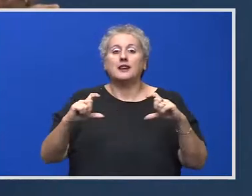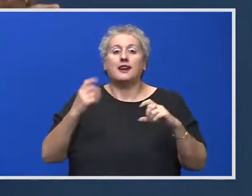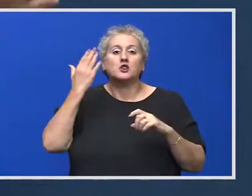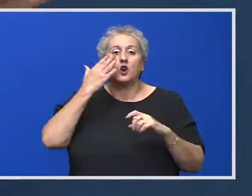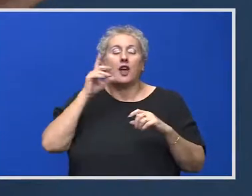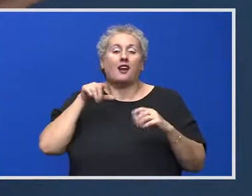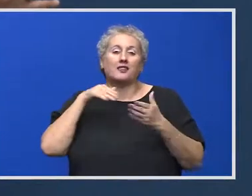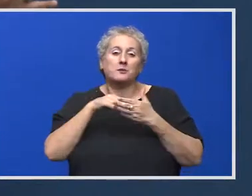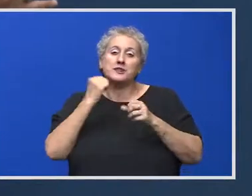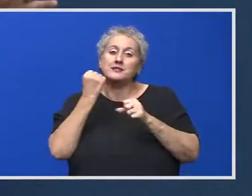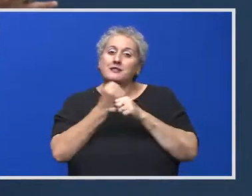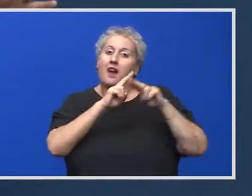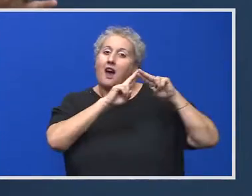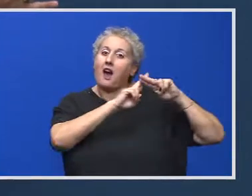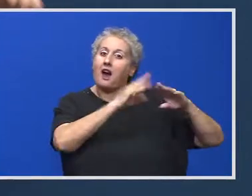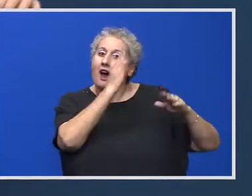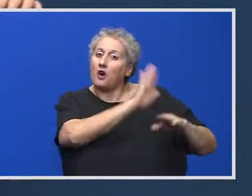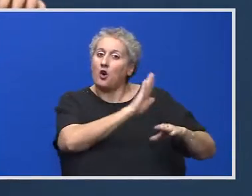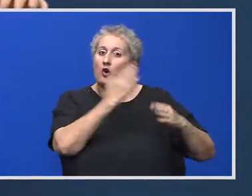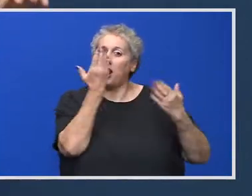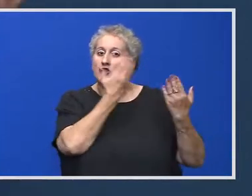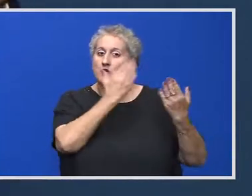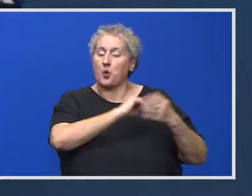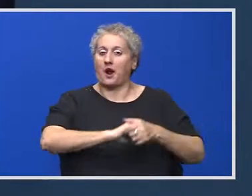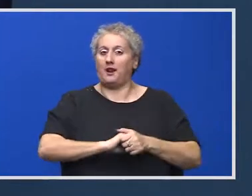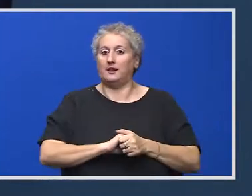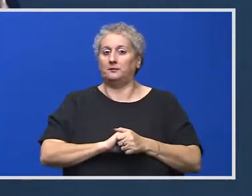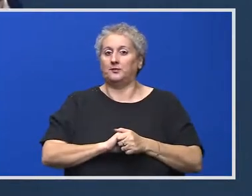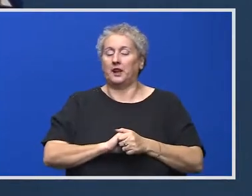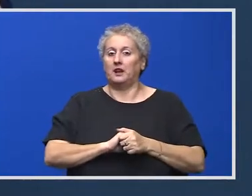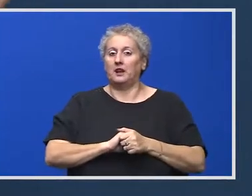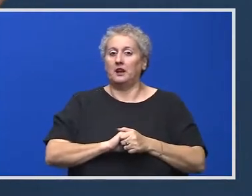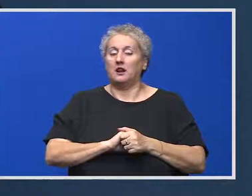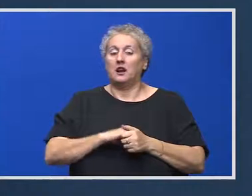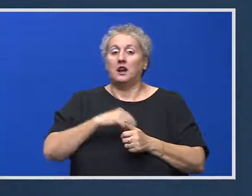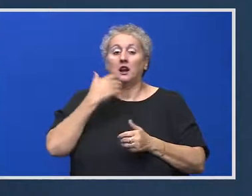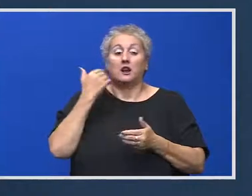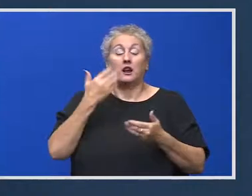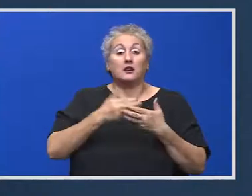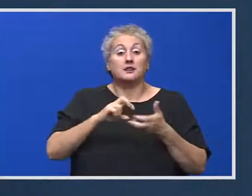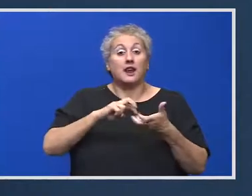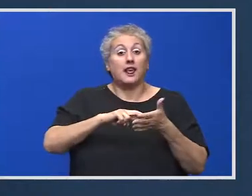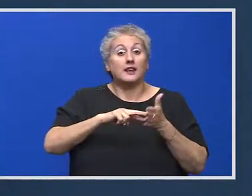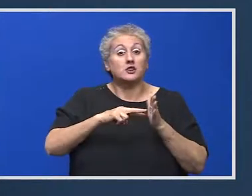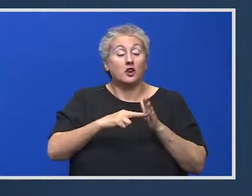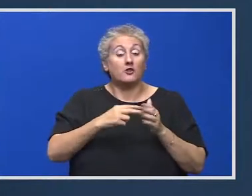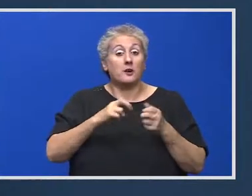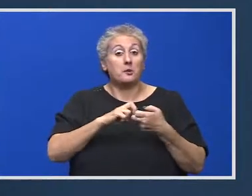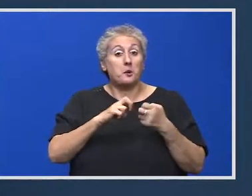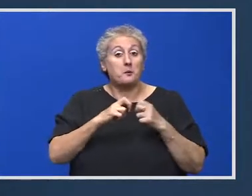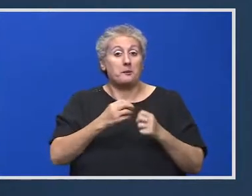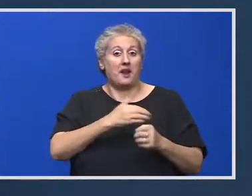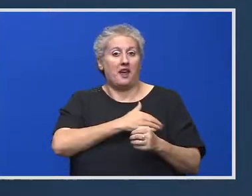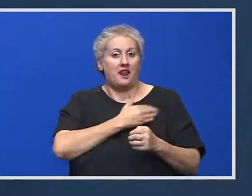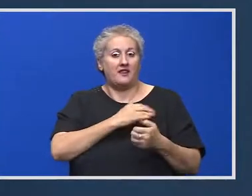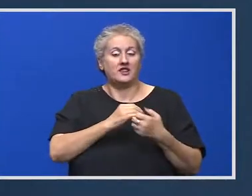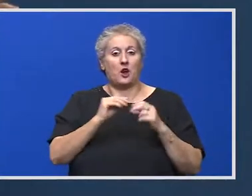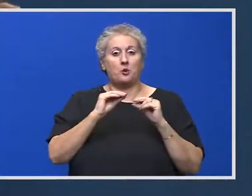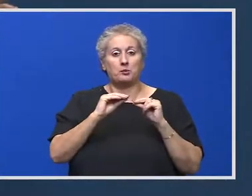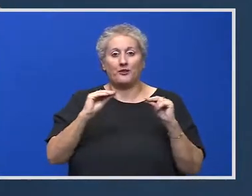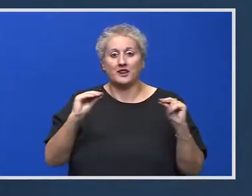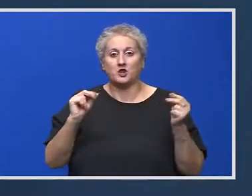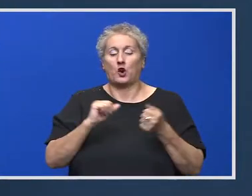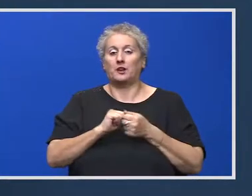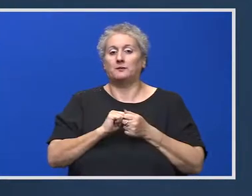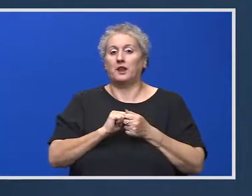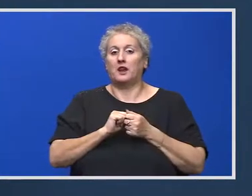școală, pentru că o activitate de consiliere adevărată se poate face doar atunci când cunoști elevii, problemele lor, profesorii, problemele lor, când cunoști mediul de învățare, când